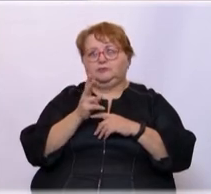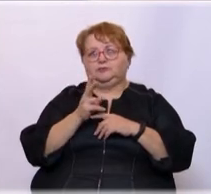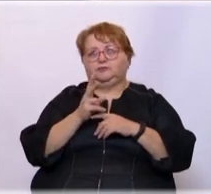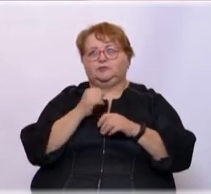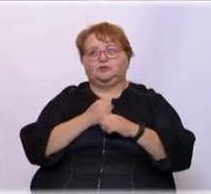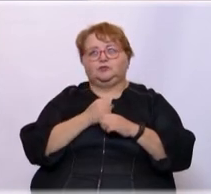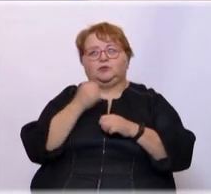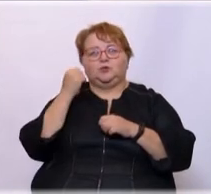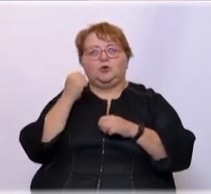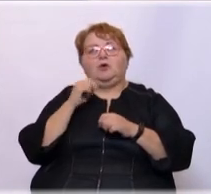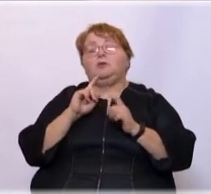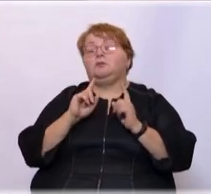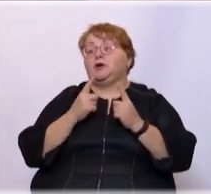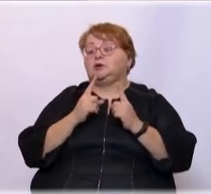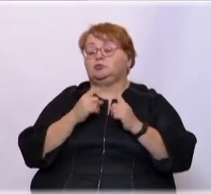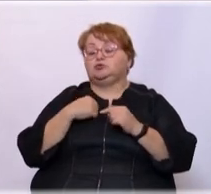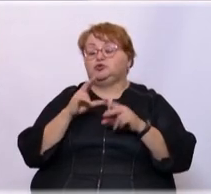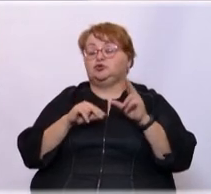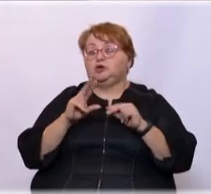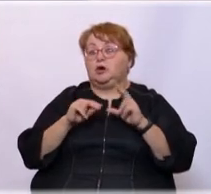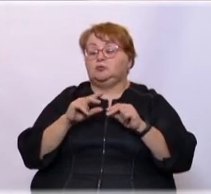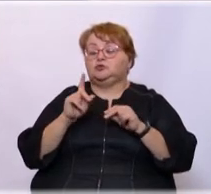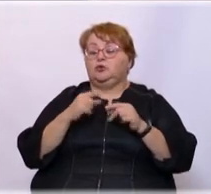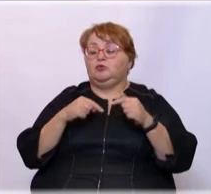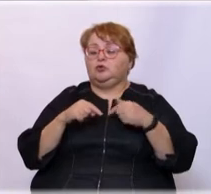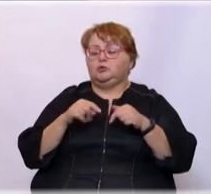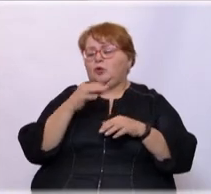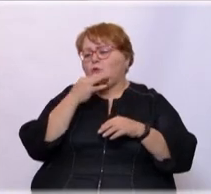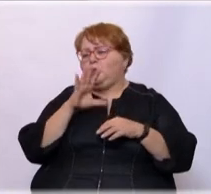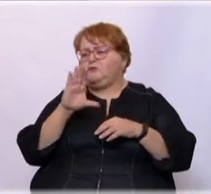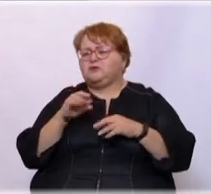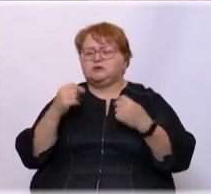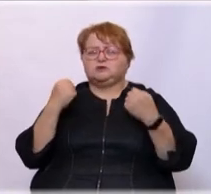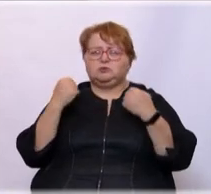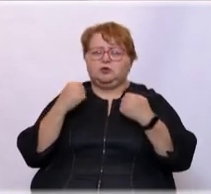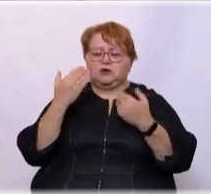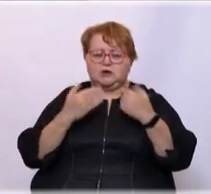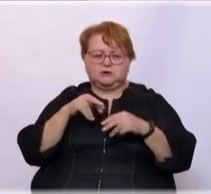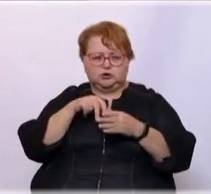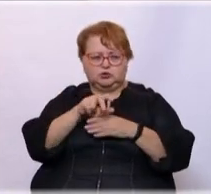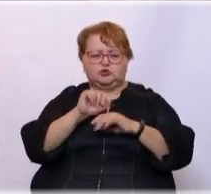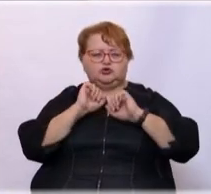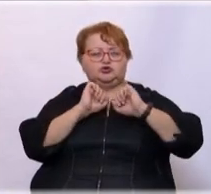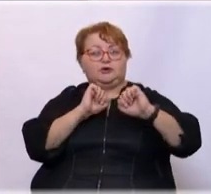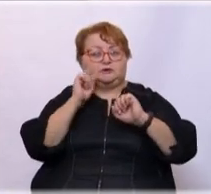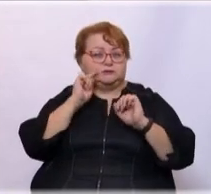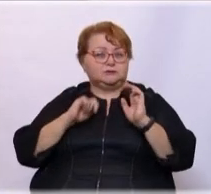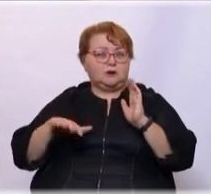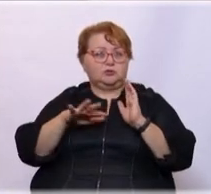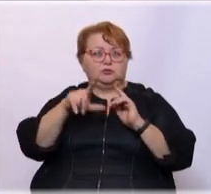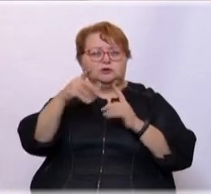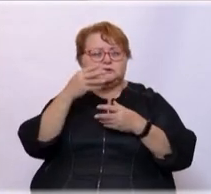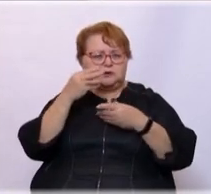Строго как вы. Да, потому что мы считаем, что футбол, вообще любой вид спорта, если идешь защищать честь страны, ты